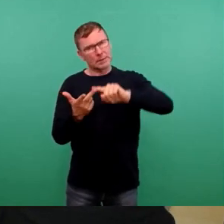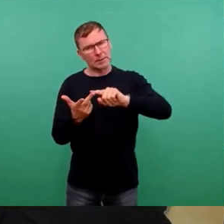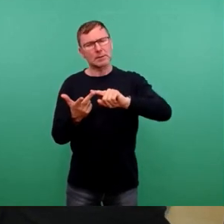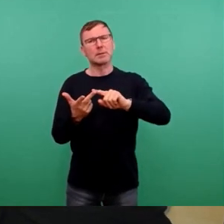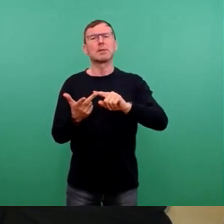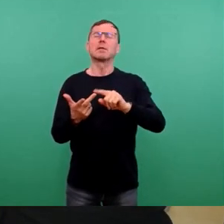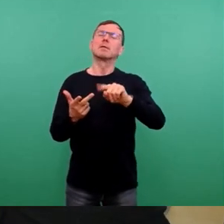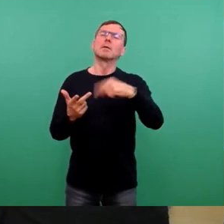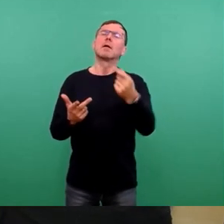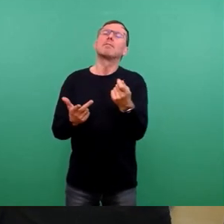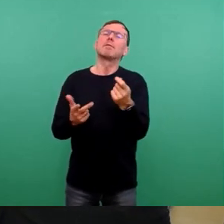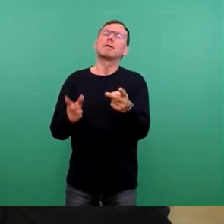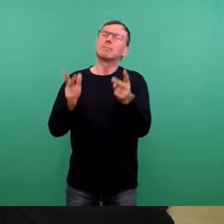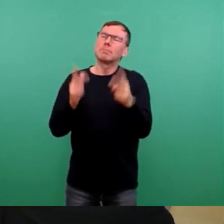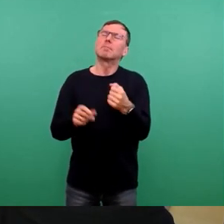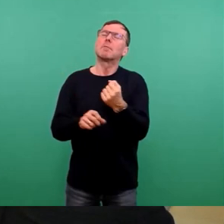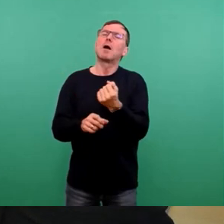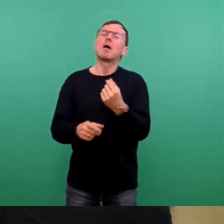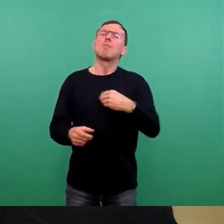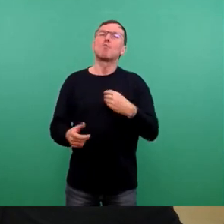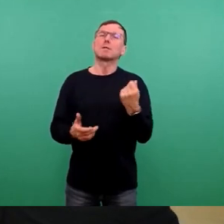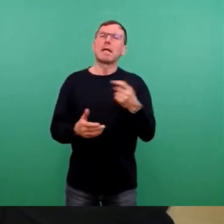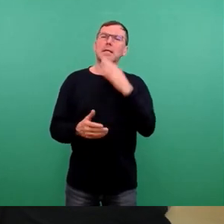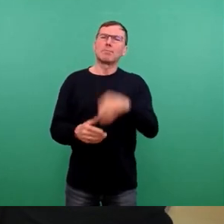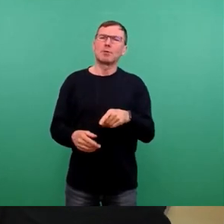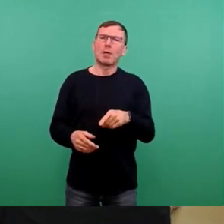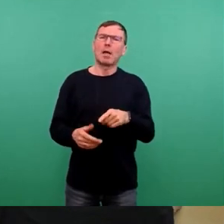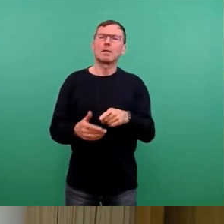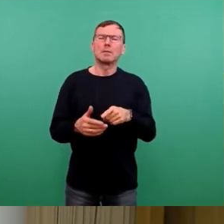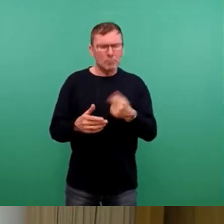anschließend, wie viele von diesen Bußgeldbescheiden wurden vollstreckt?